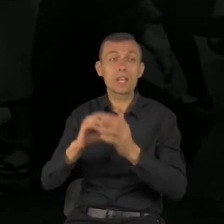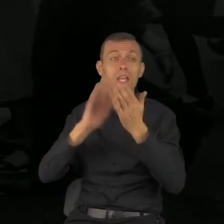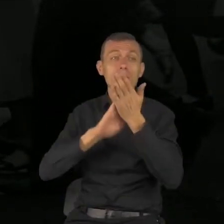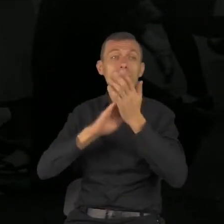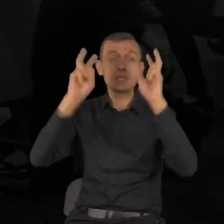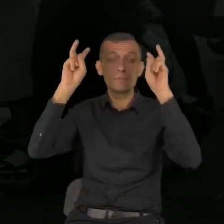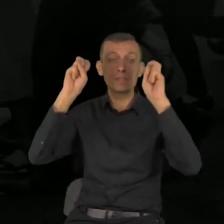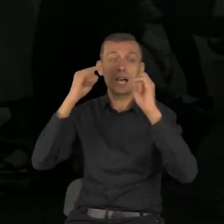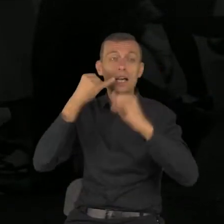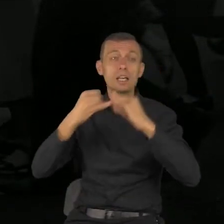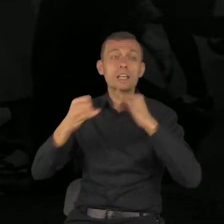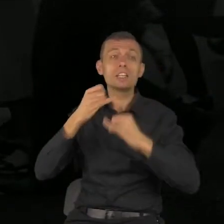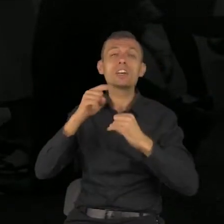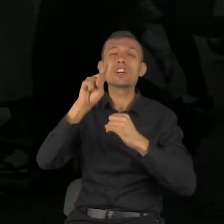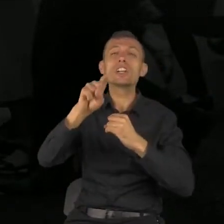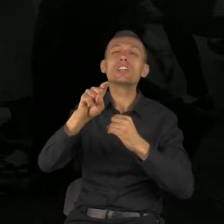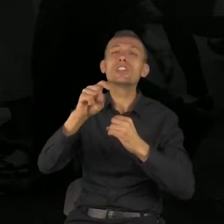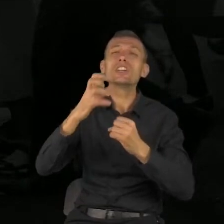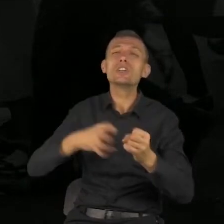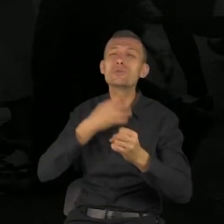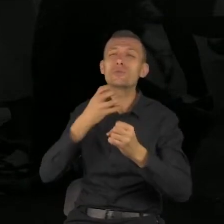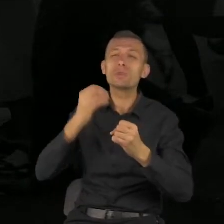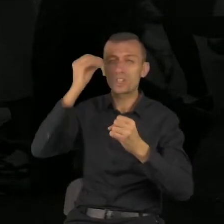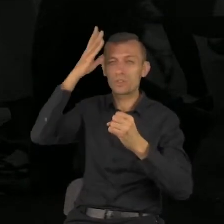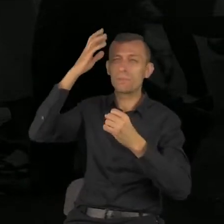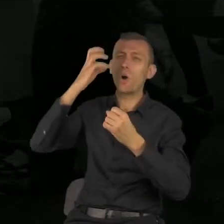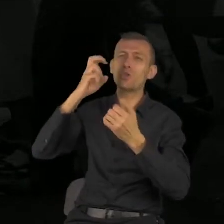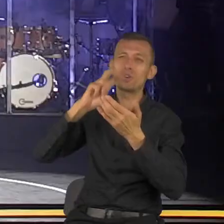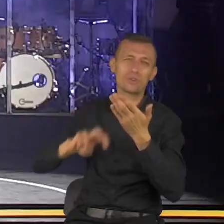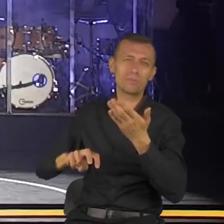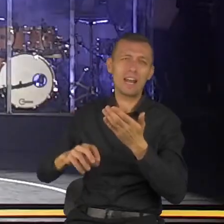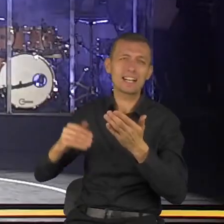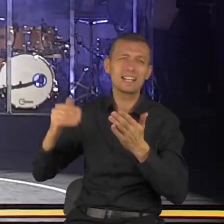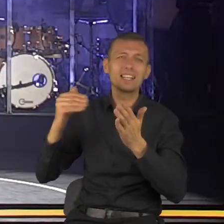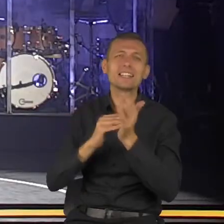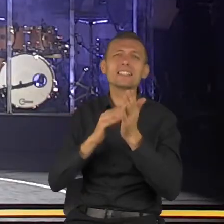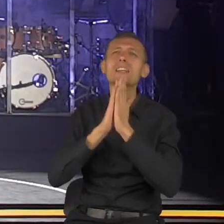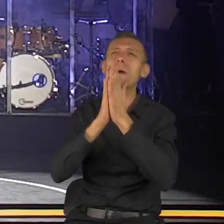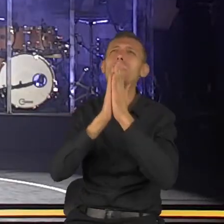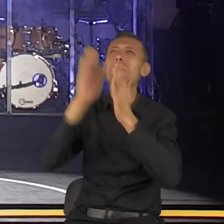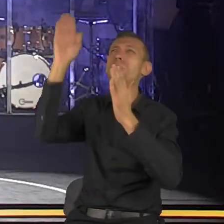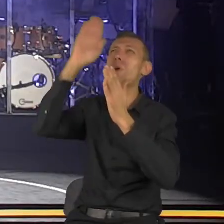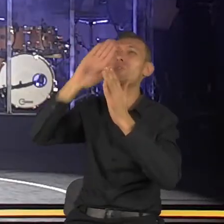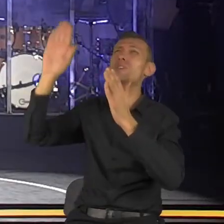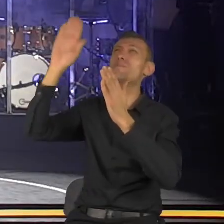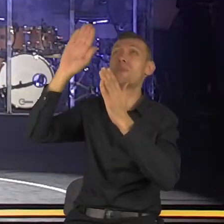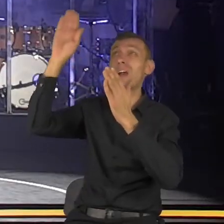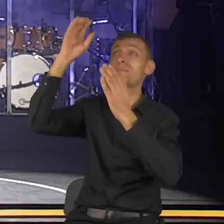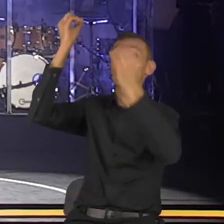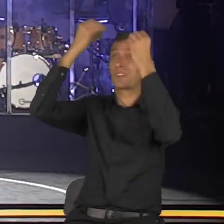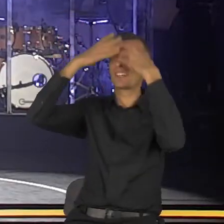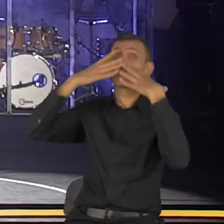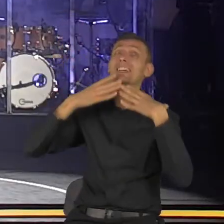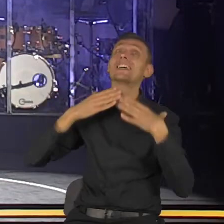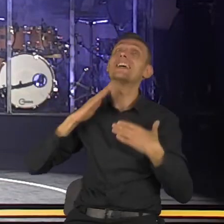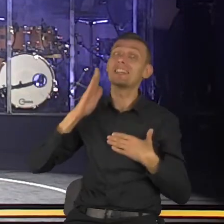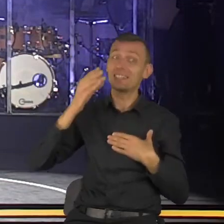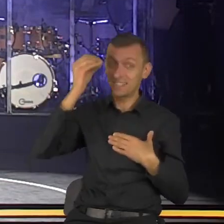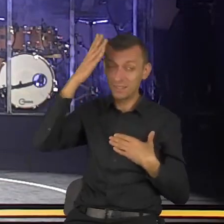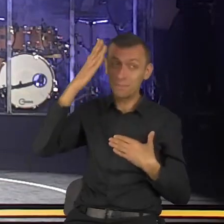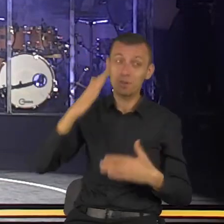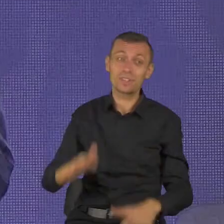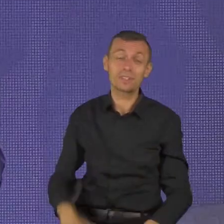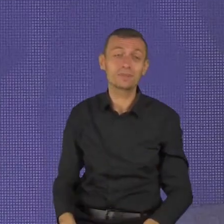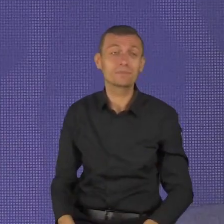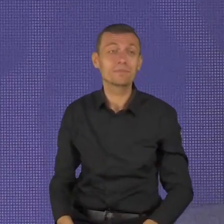zapytać Boga, czy jest to warte twojego zachodu. Druga rzecz, o którą pytasz, kiedy stajesz według danej